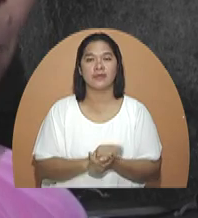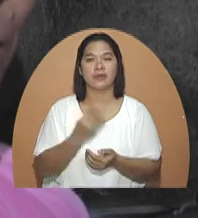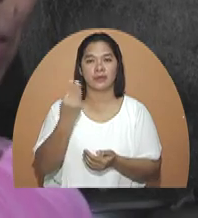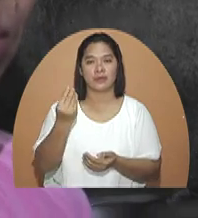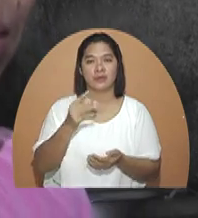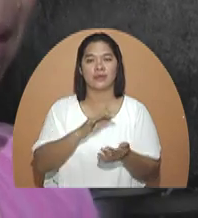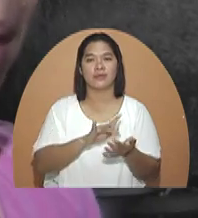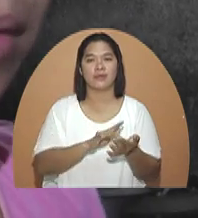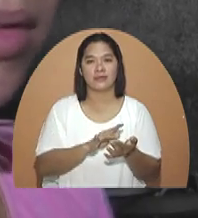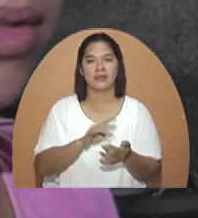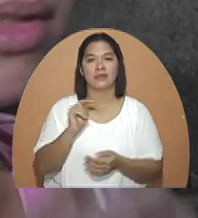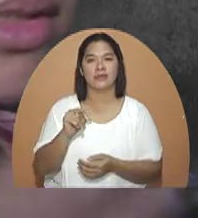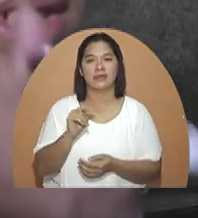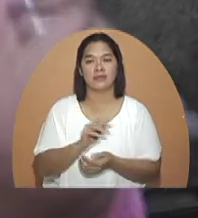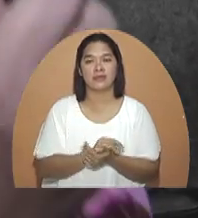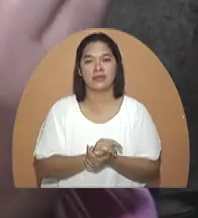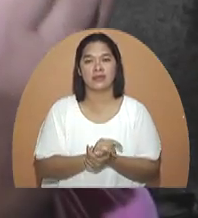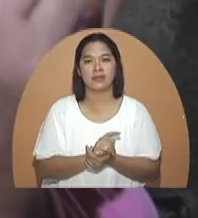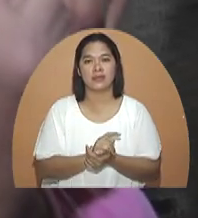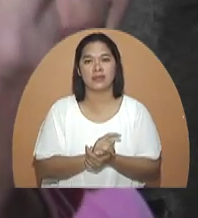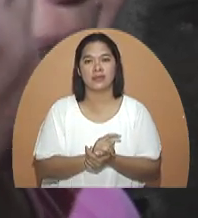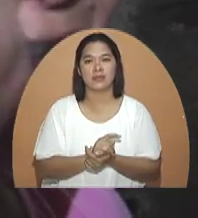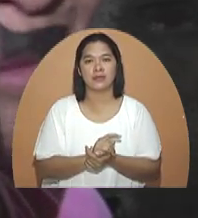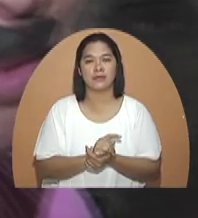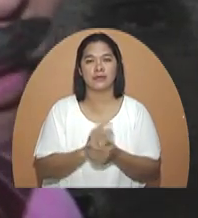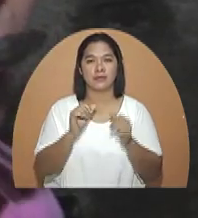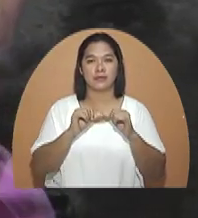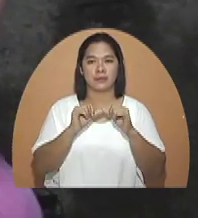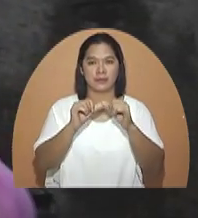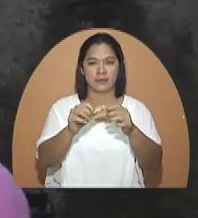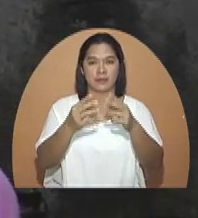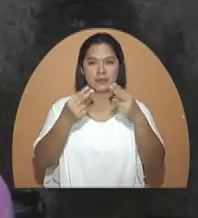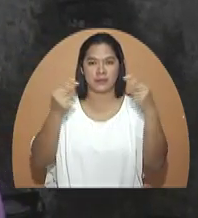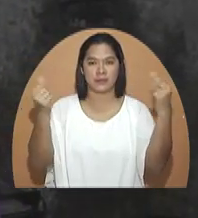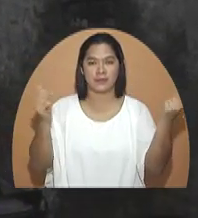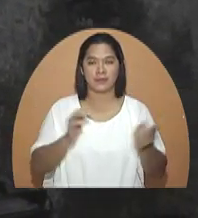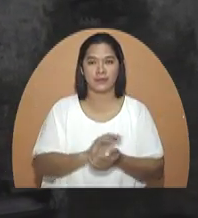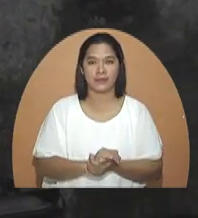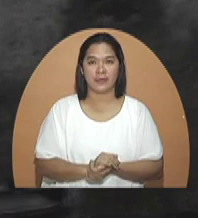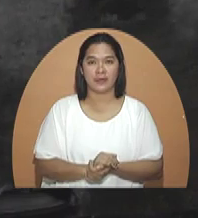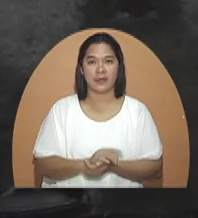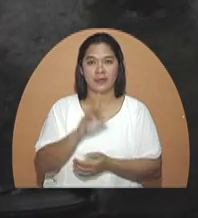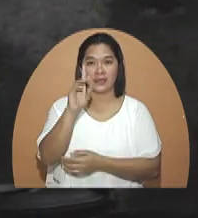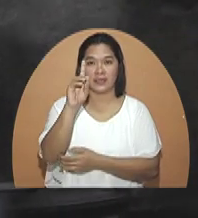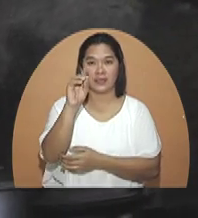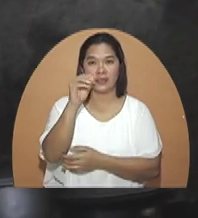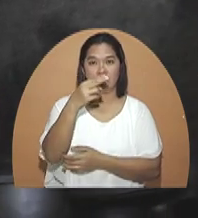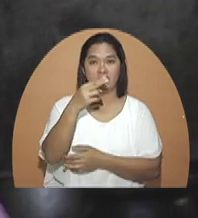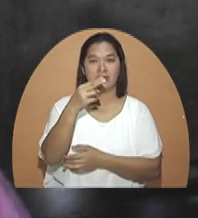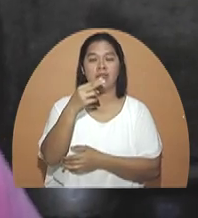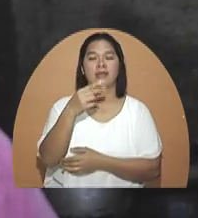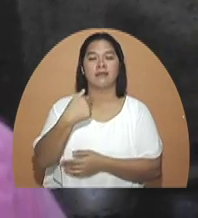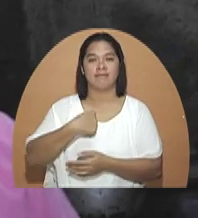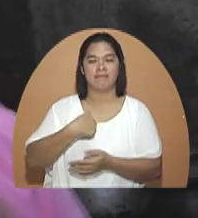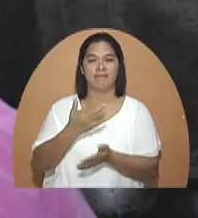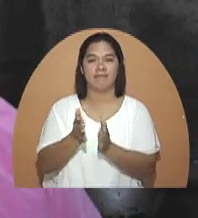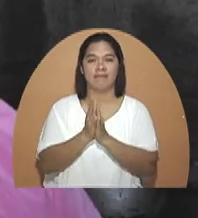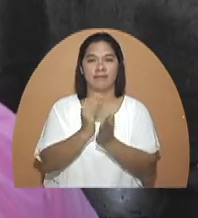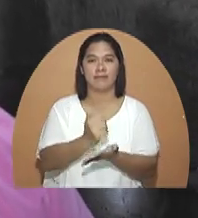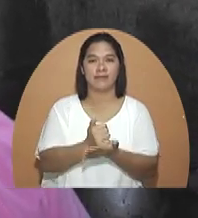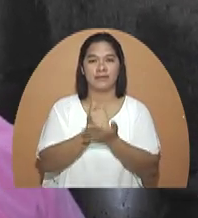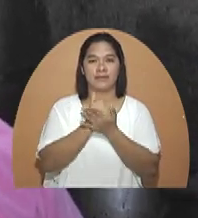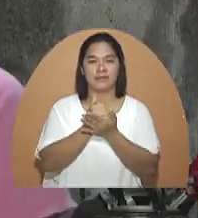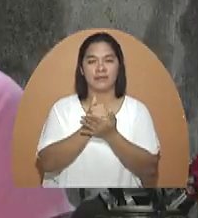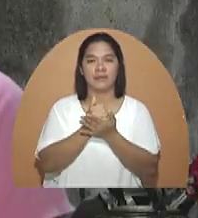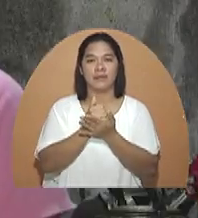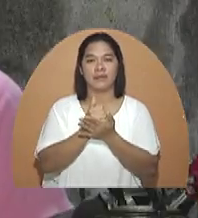Kaunting gamutan na lamang ang kakailanganin para sa kanyang patuloy na paggaling. Sa DOH, humingi po ako ng tulong